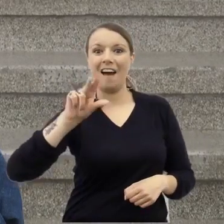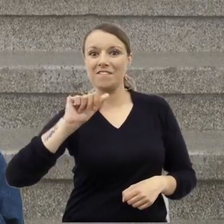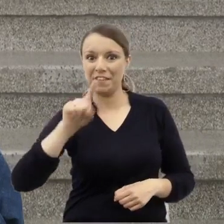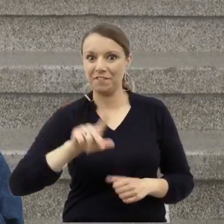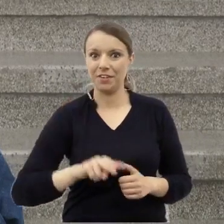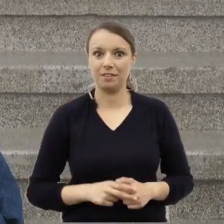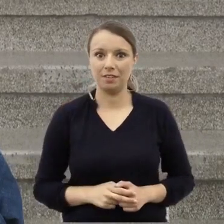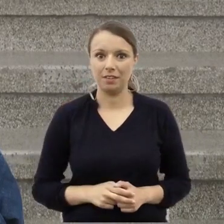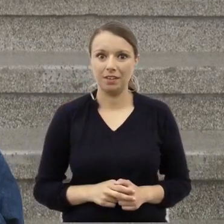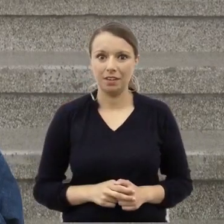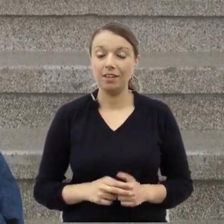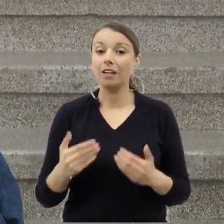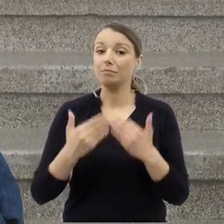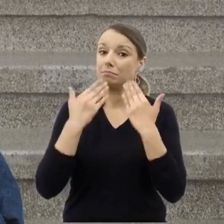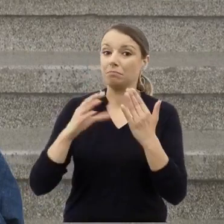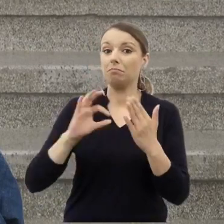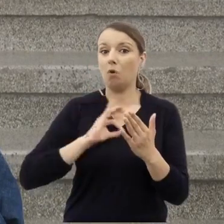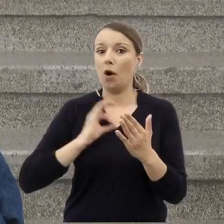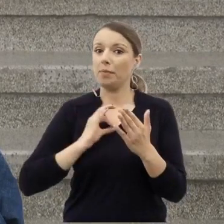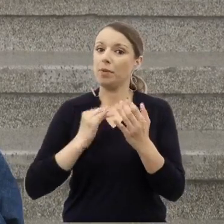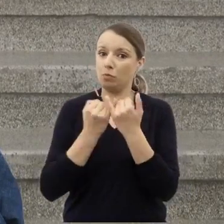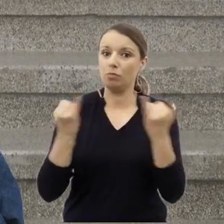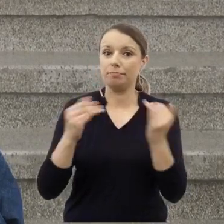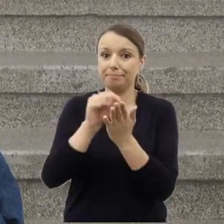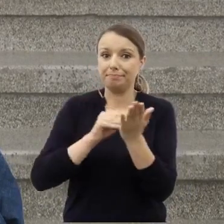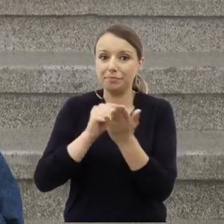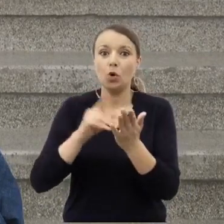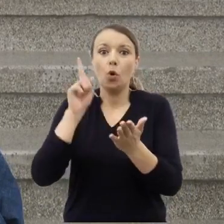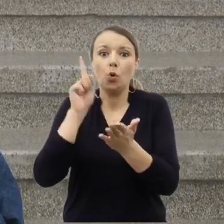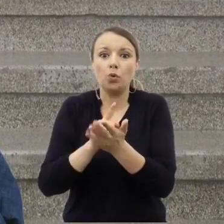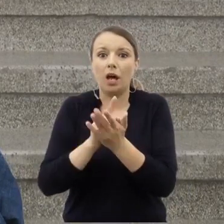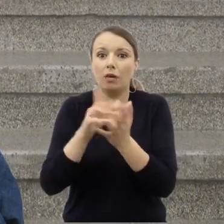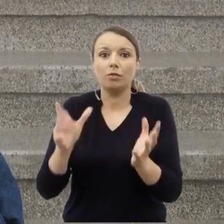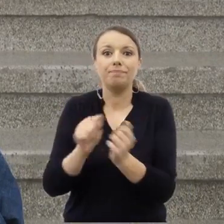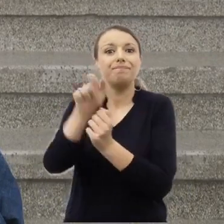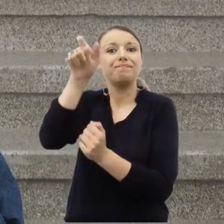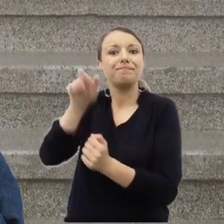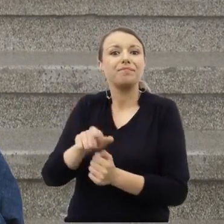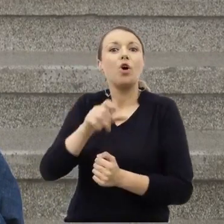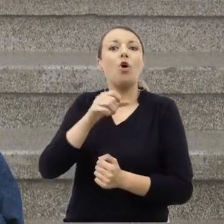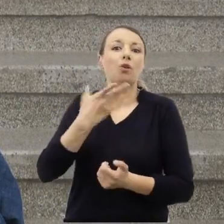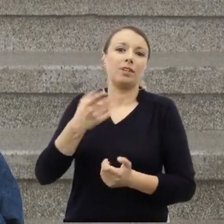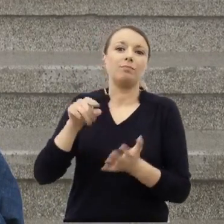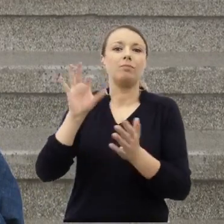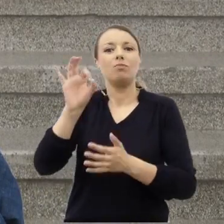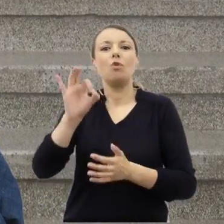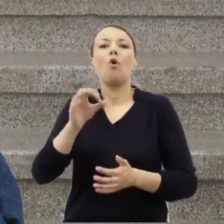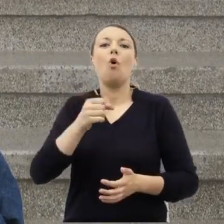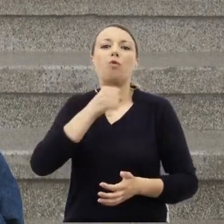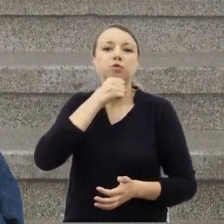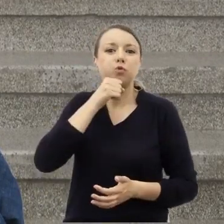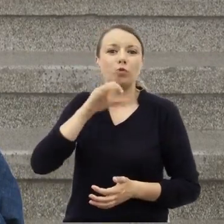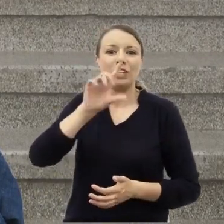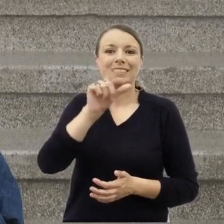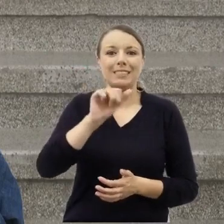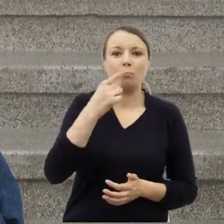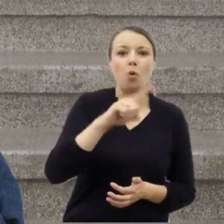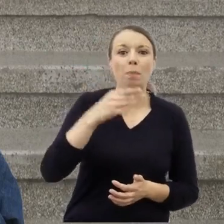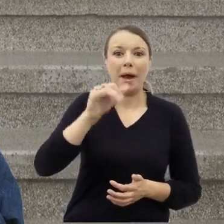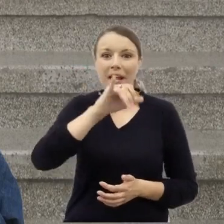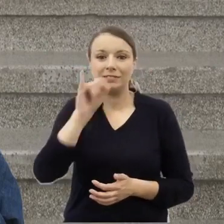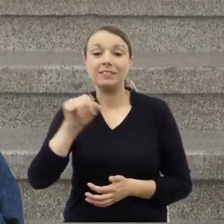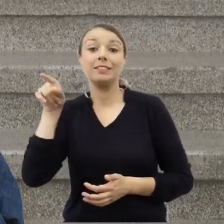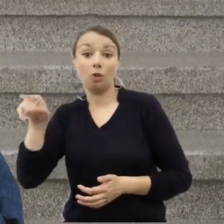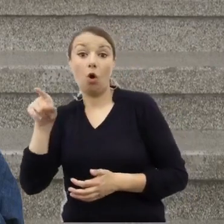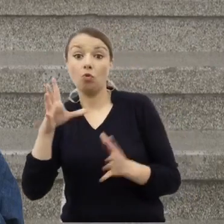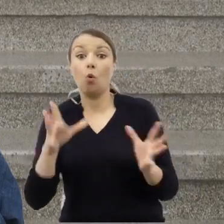Zygmunta Majewskiego, tego ubeka, który uratował tych dwóch chłopców. Z rodziną Sarit doszło do tego spotkania